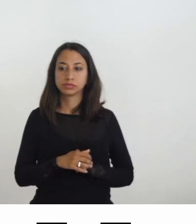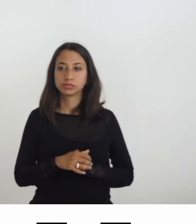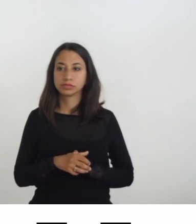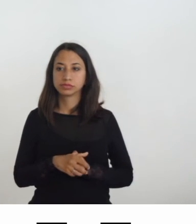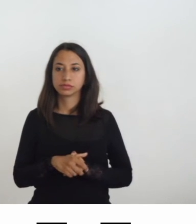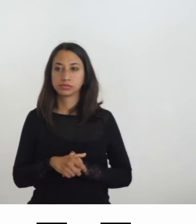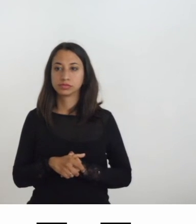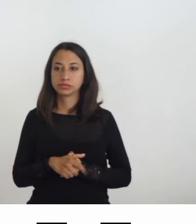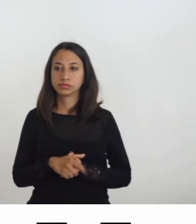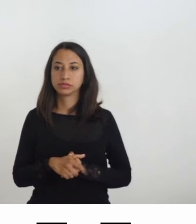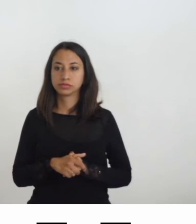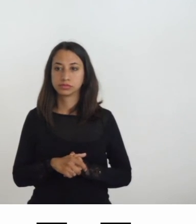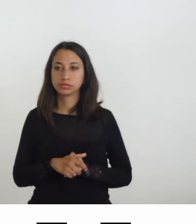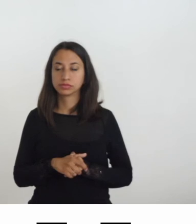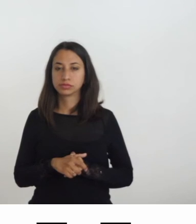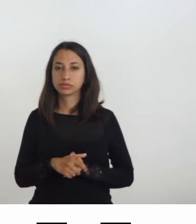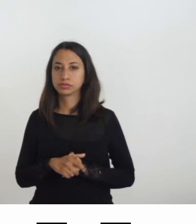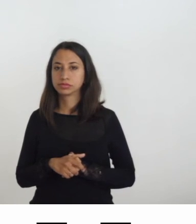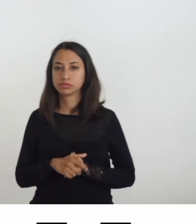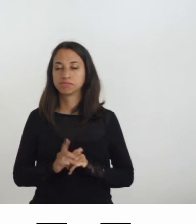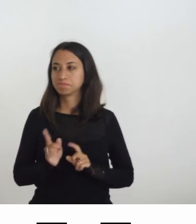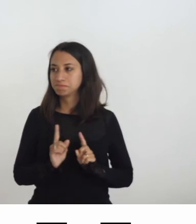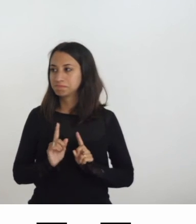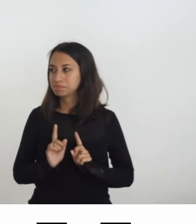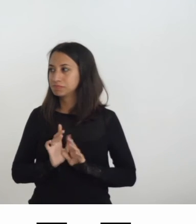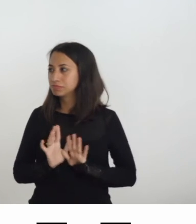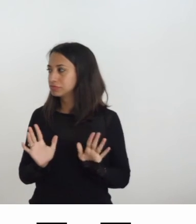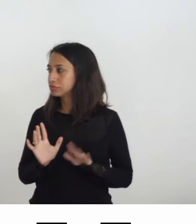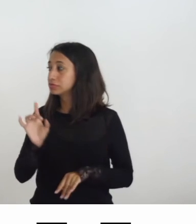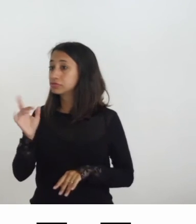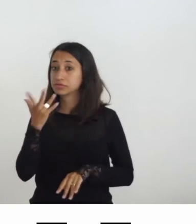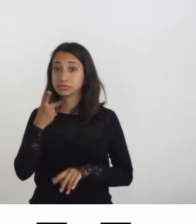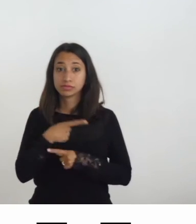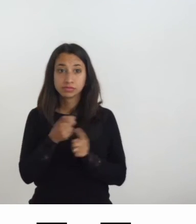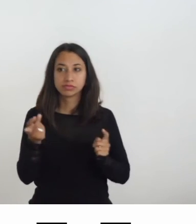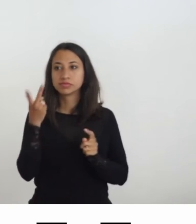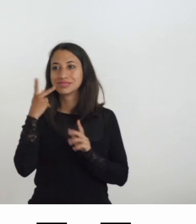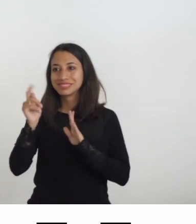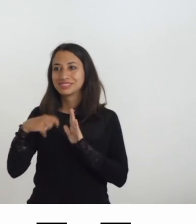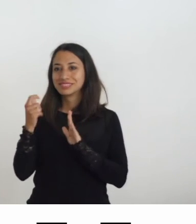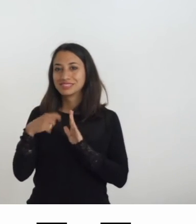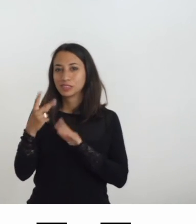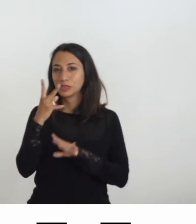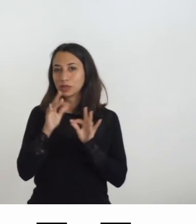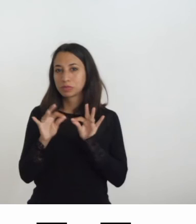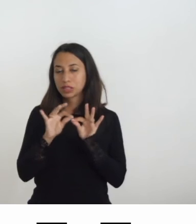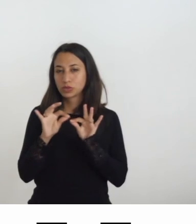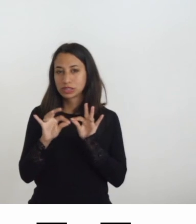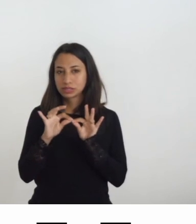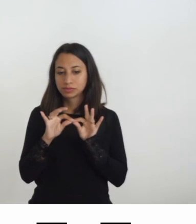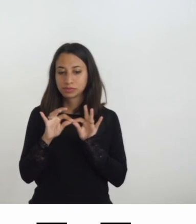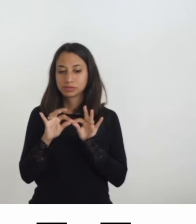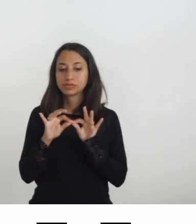se no se volevi farci se volete vi mostro un video di due minuti che